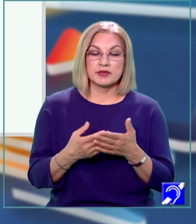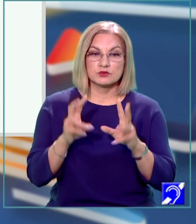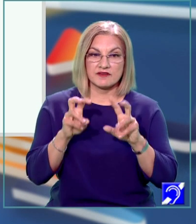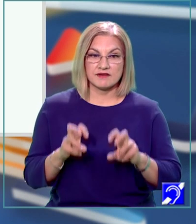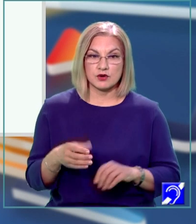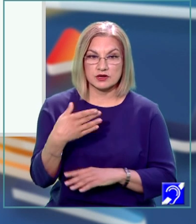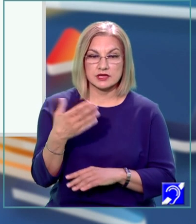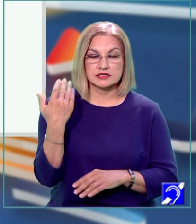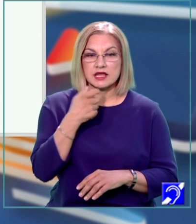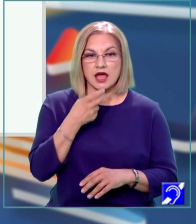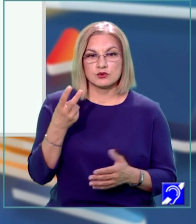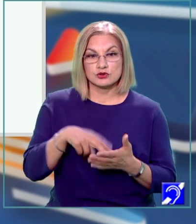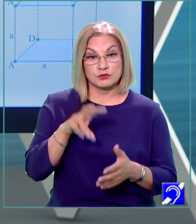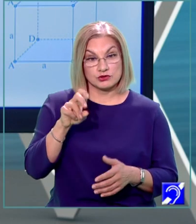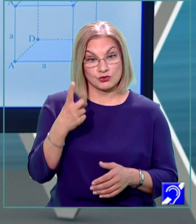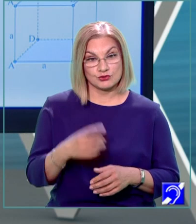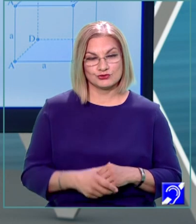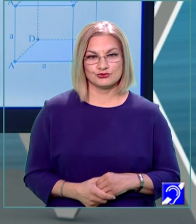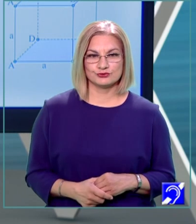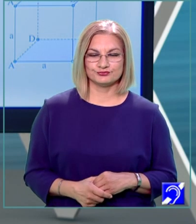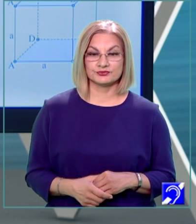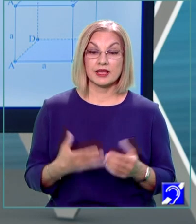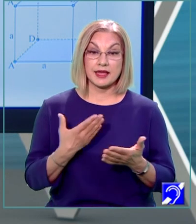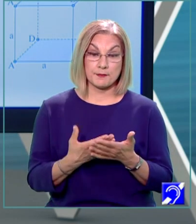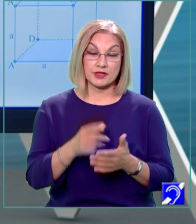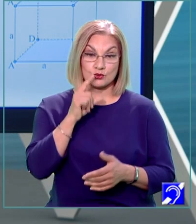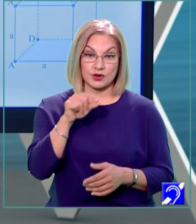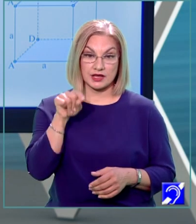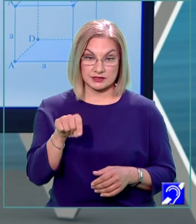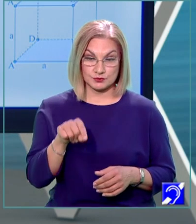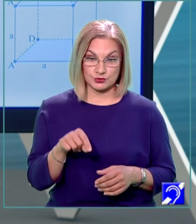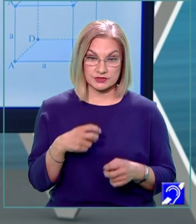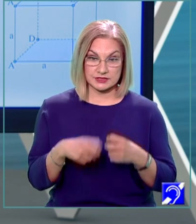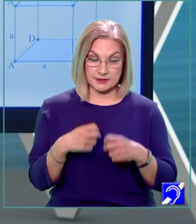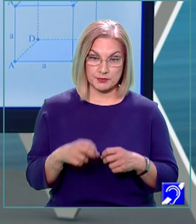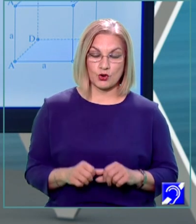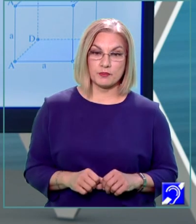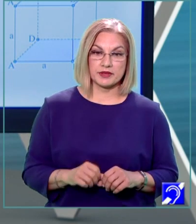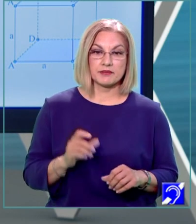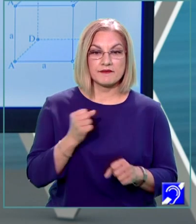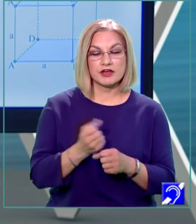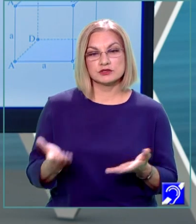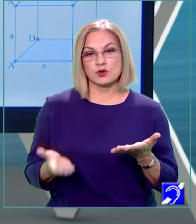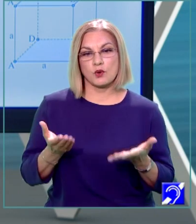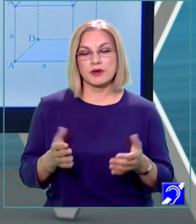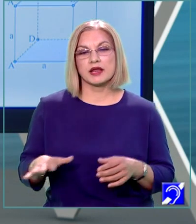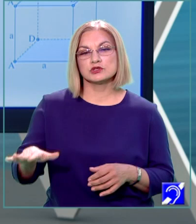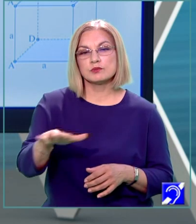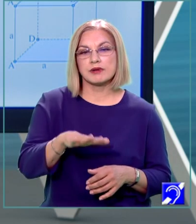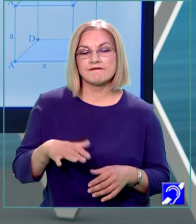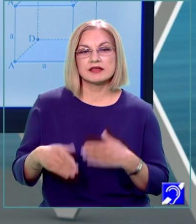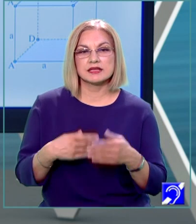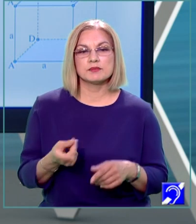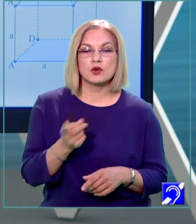din anul 2021. Pentru a răspunde la întrebarea problemei vom compara suprafața de ambalat cu